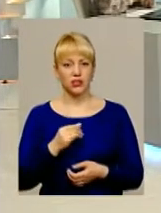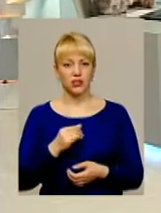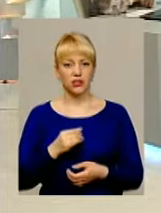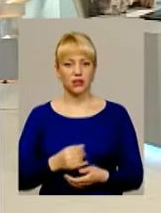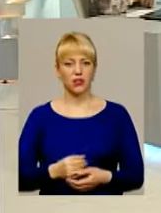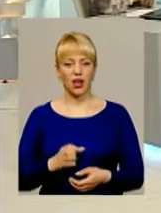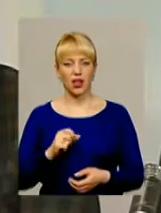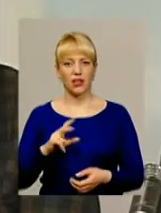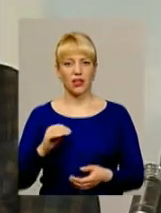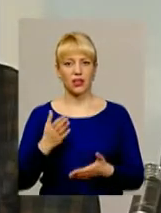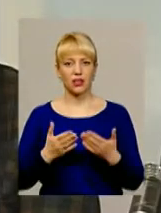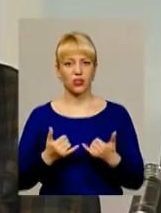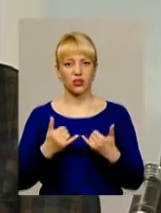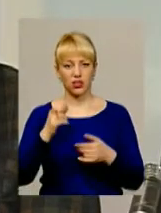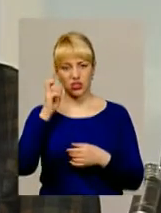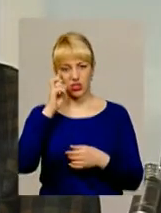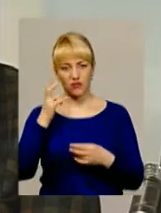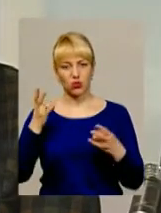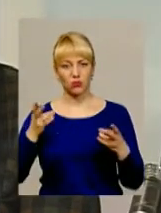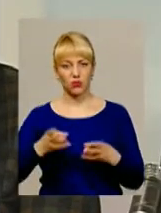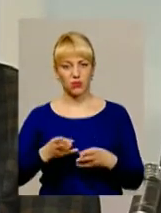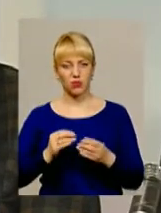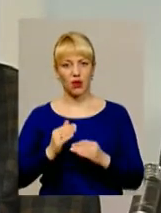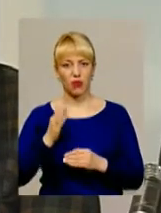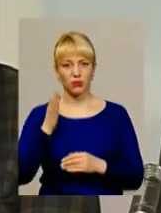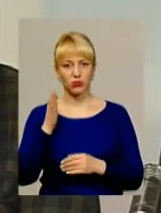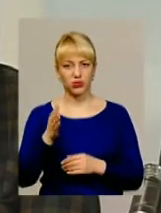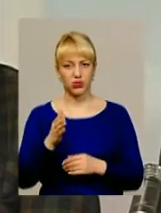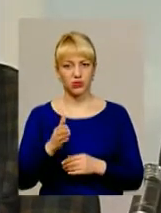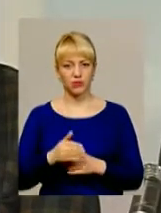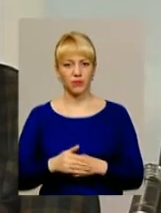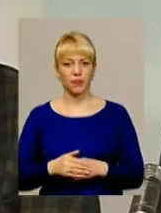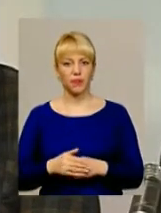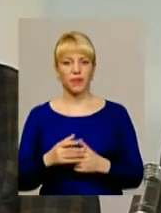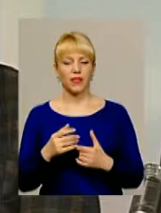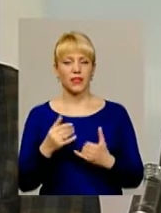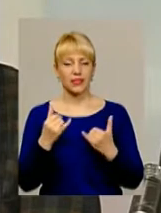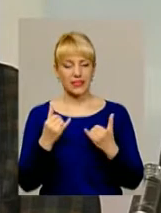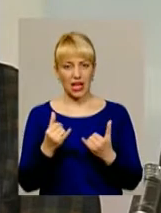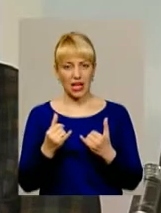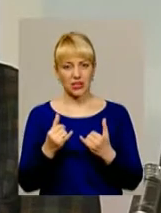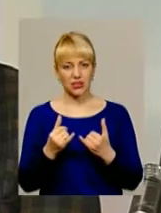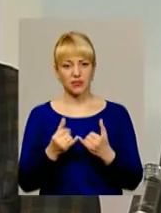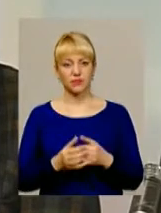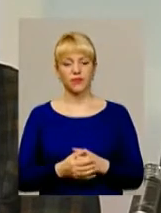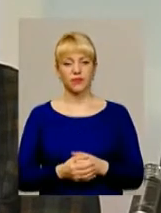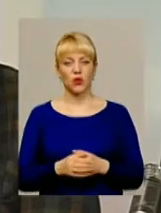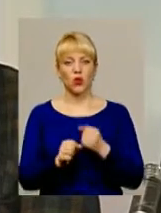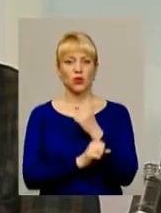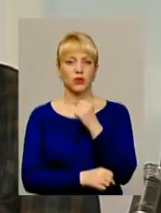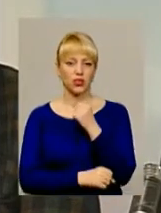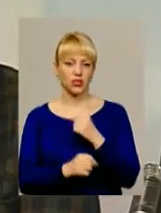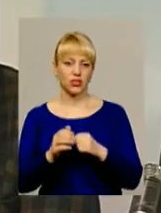Але якщо для держави, то потрібно на майбутнє, де і зараз такі робітничі